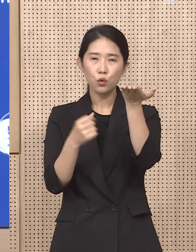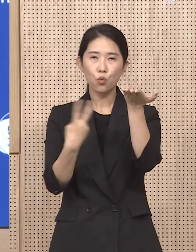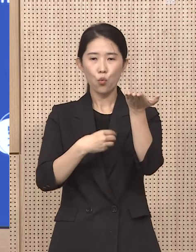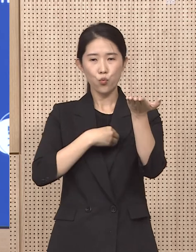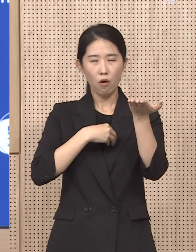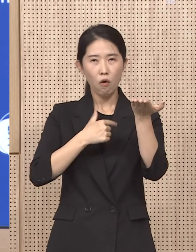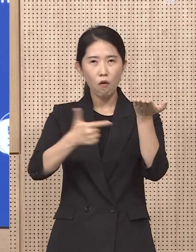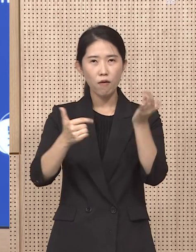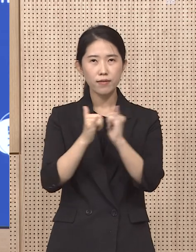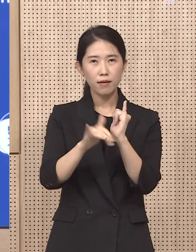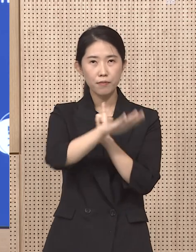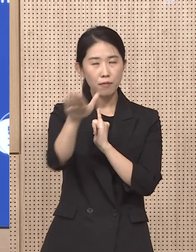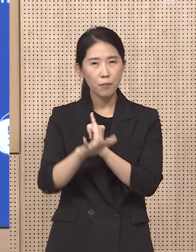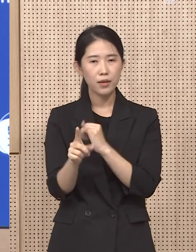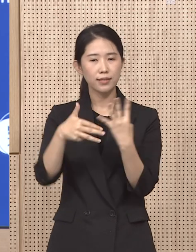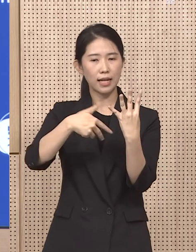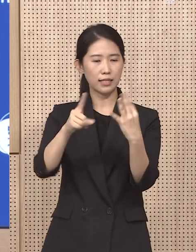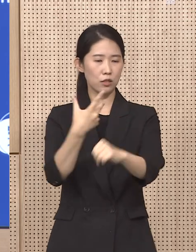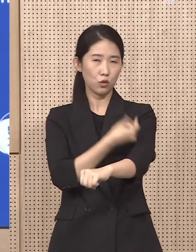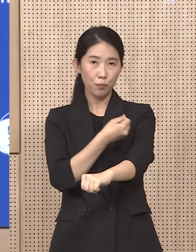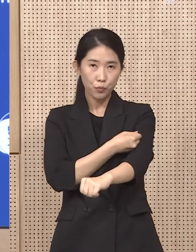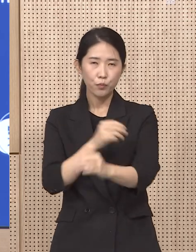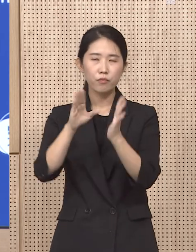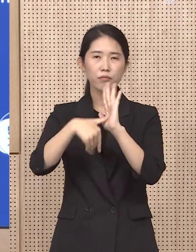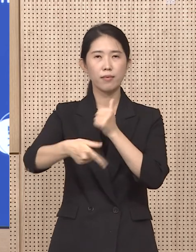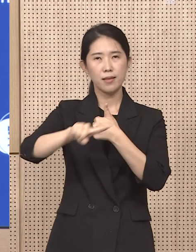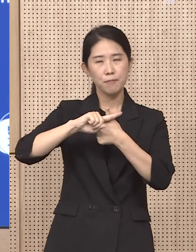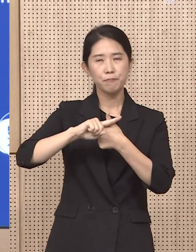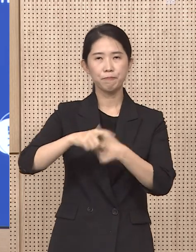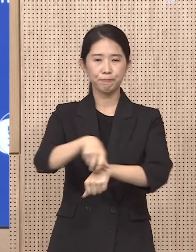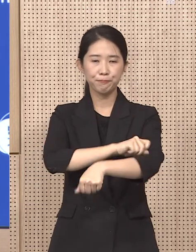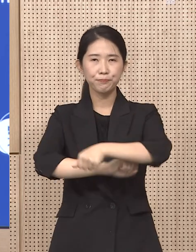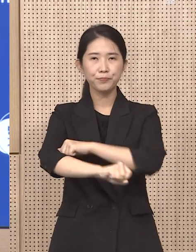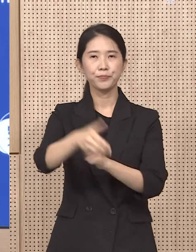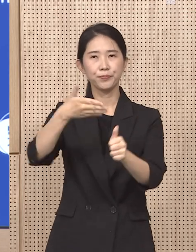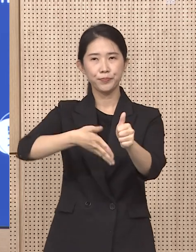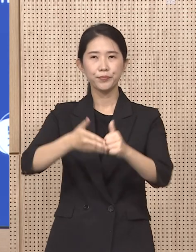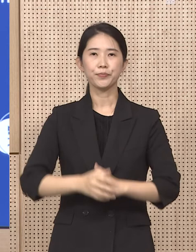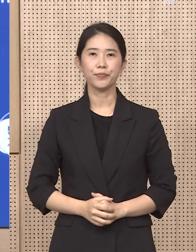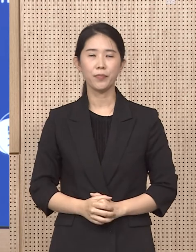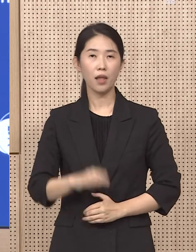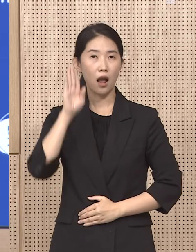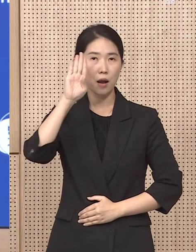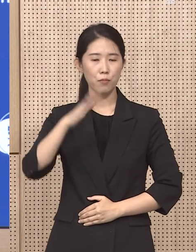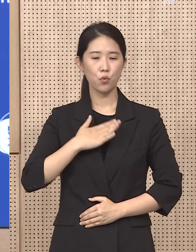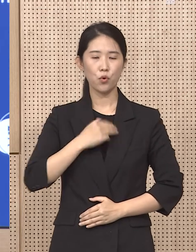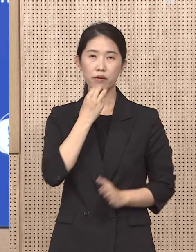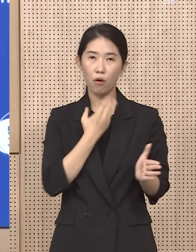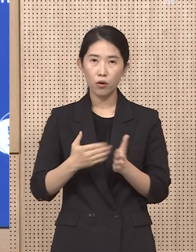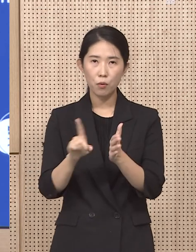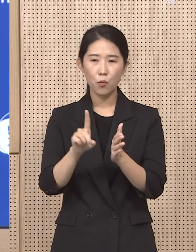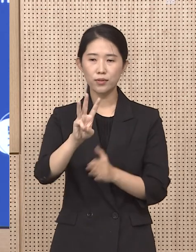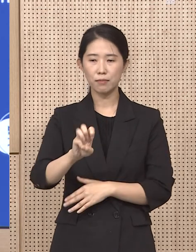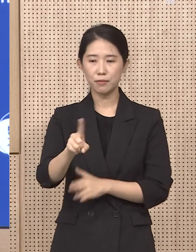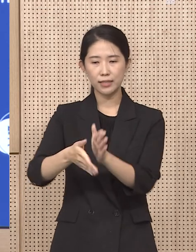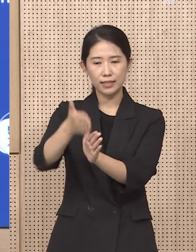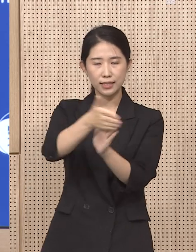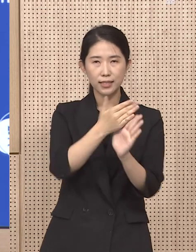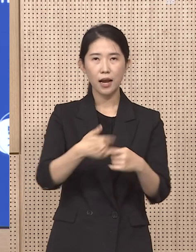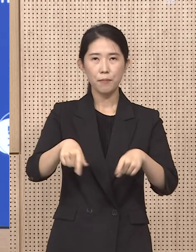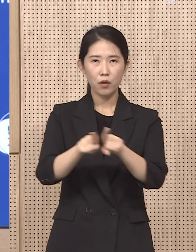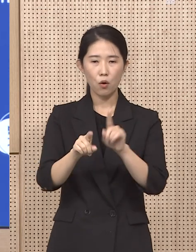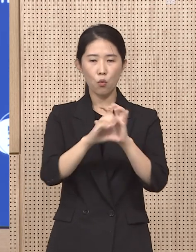도민 여러분께서는 4차 접종에 보다 적극적인 참여를 당부드립니다. 앞으로도 경기도는 31개 시군과 함께